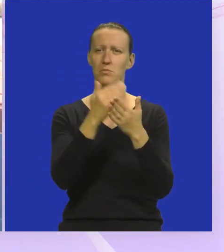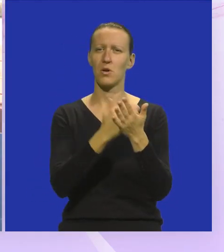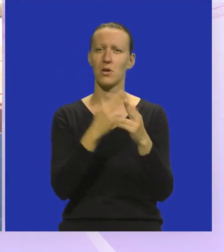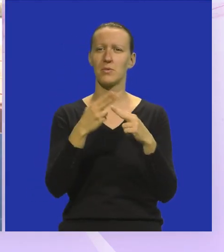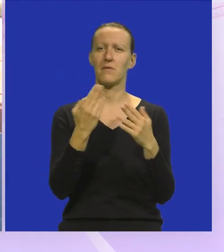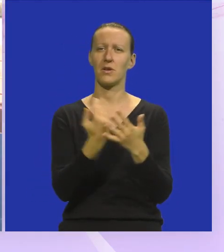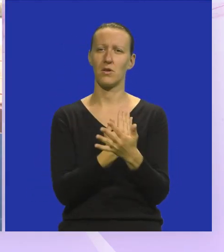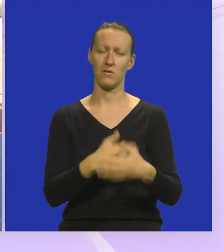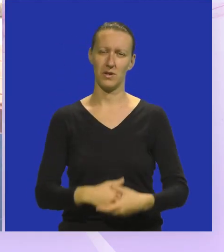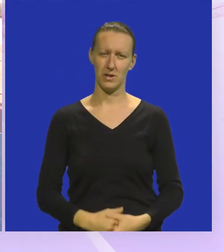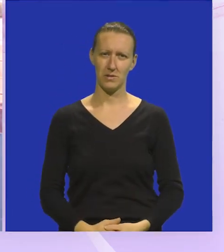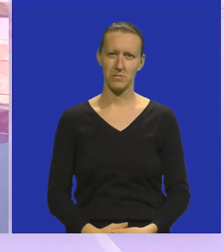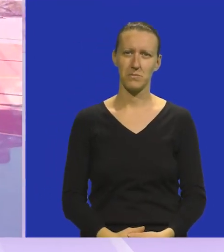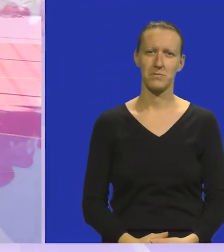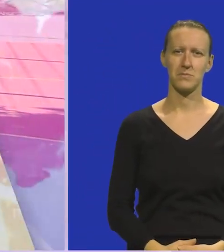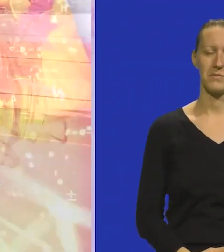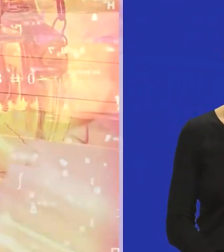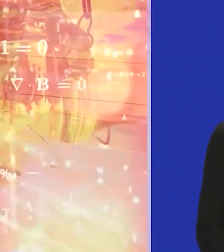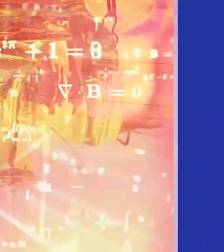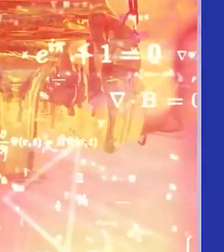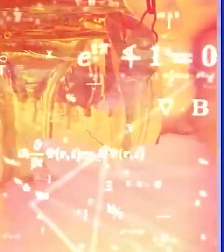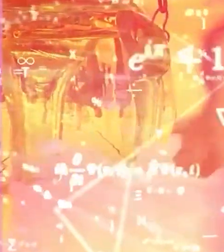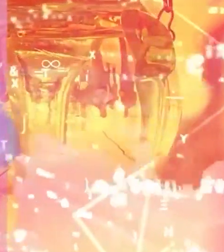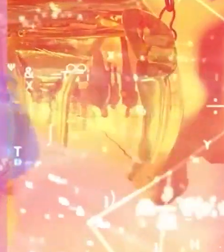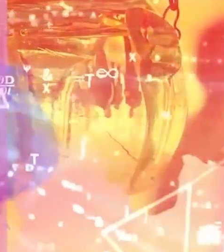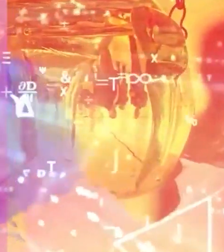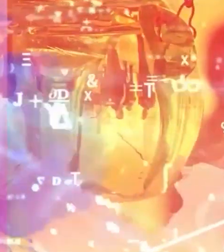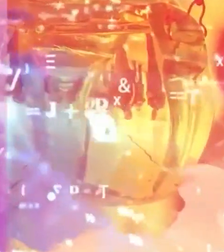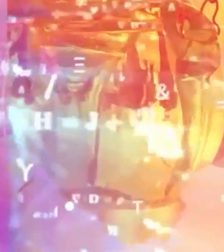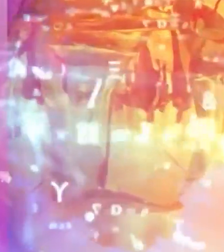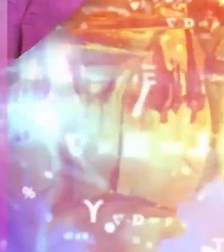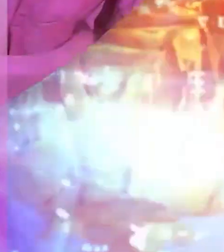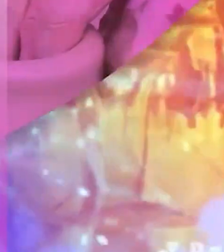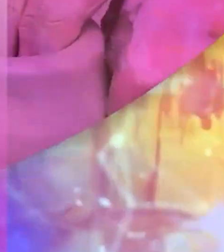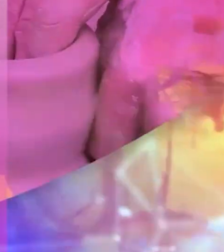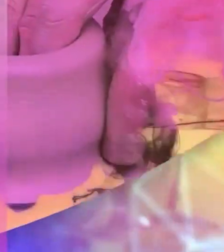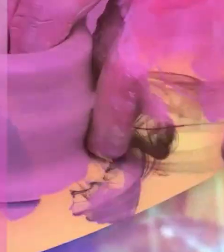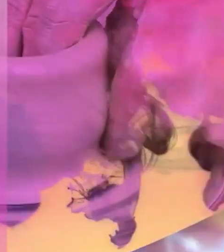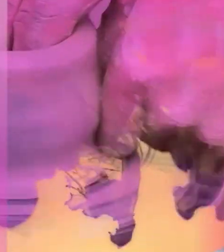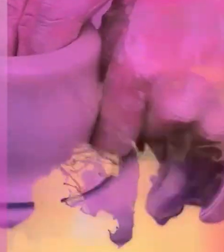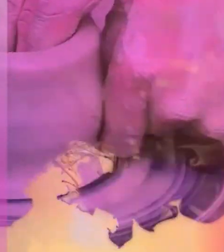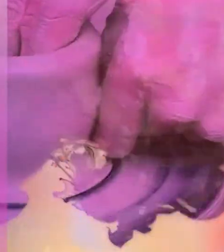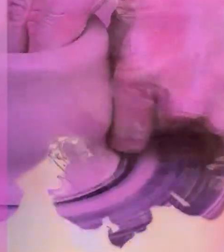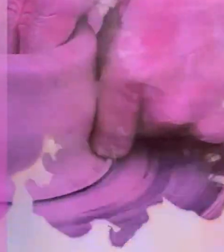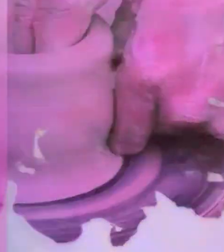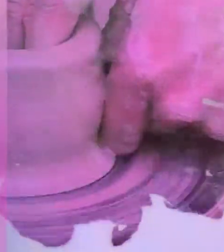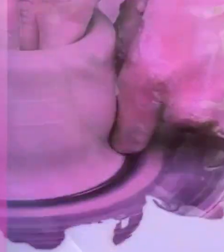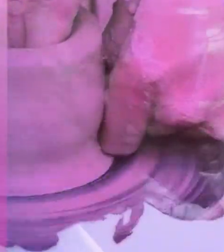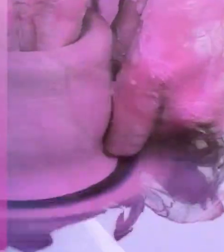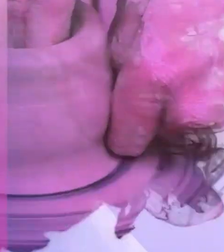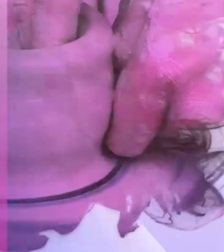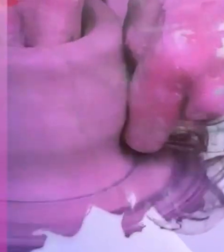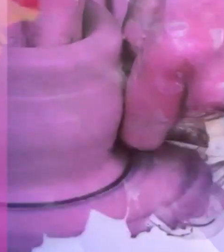program TV Nova Topаны Topane To Topane Topane O Topane Topane